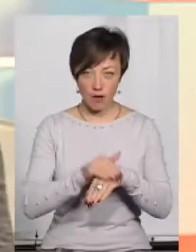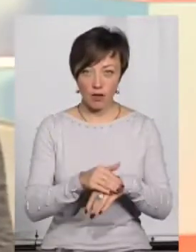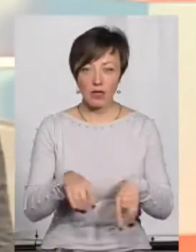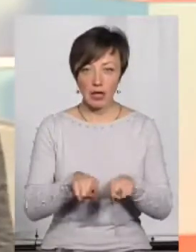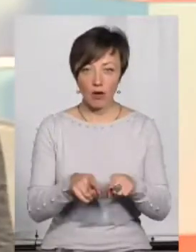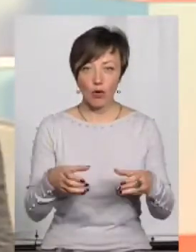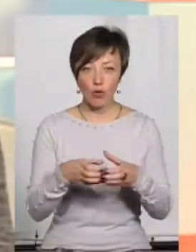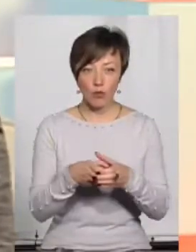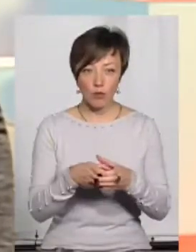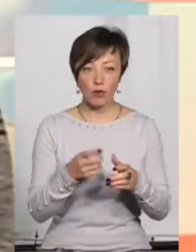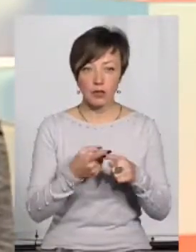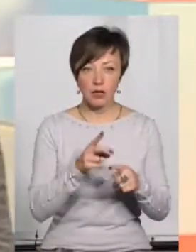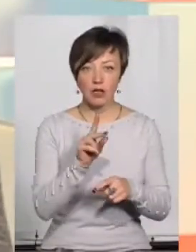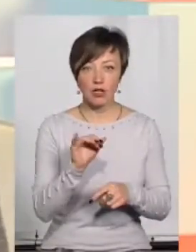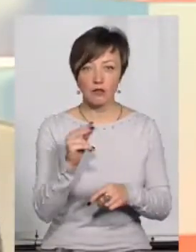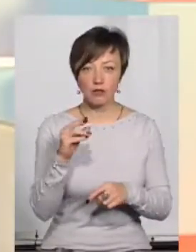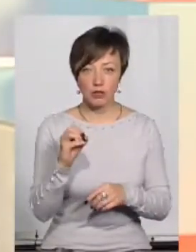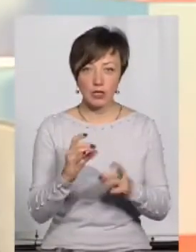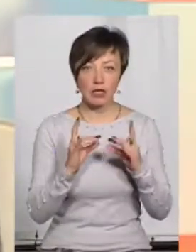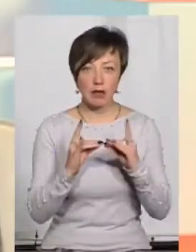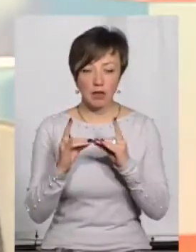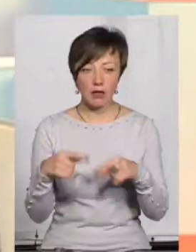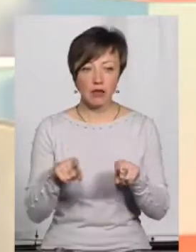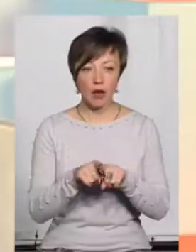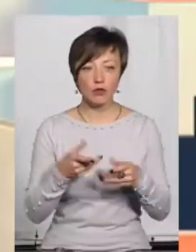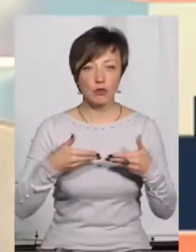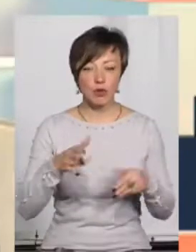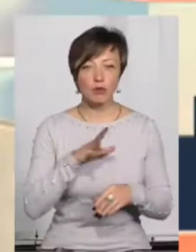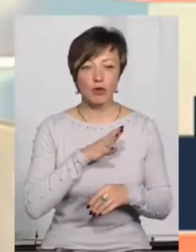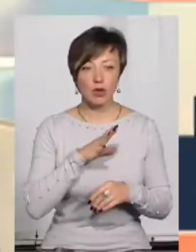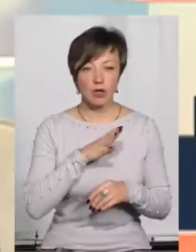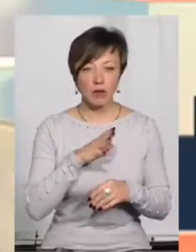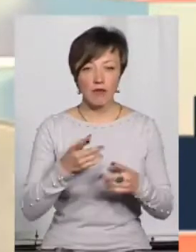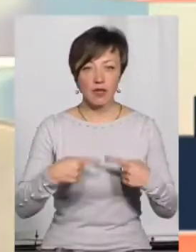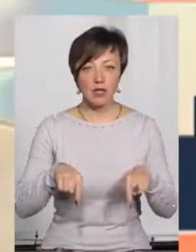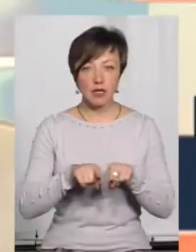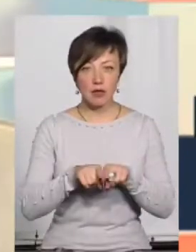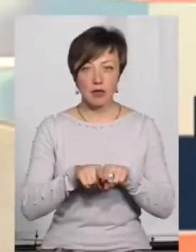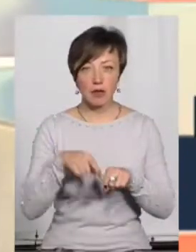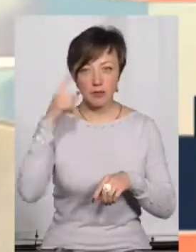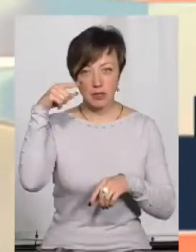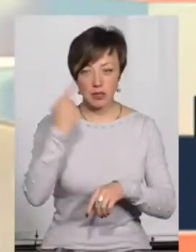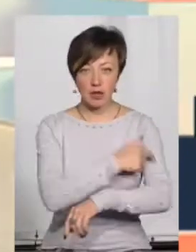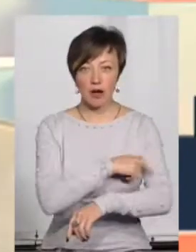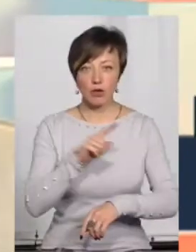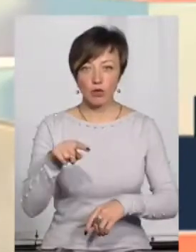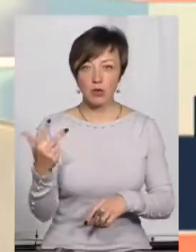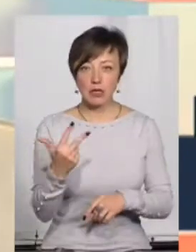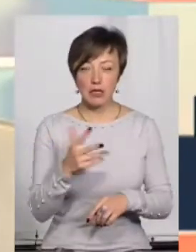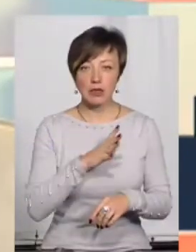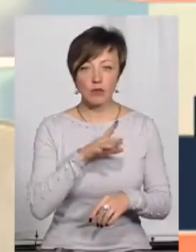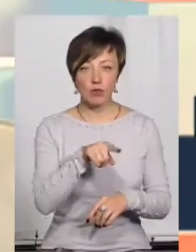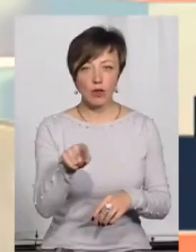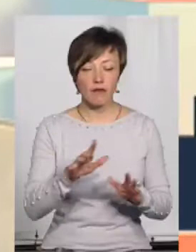моніторинговій групі по Кривчицькому інтернаті. Також ми були в відділенні психічної лікарні номер 3. Там були